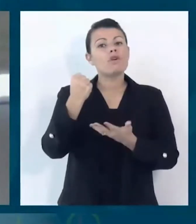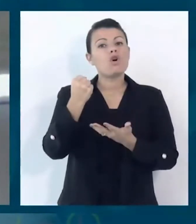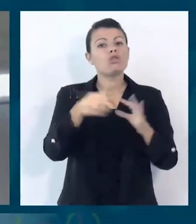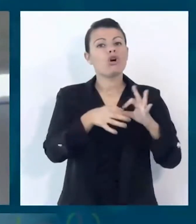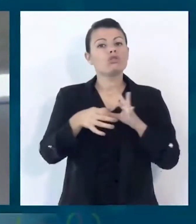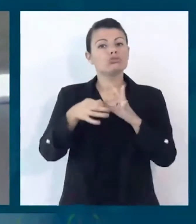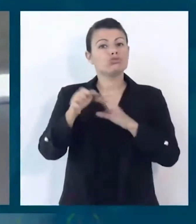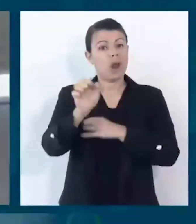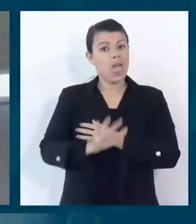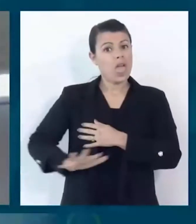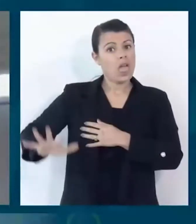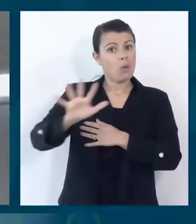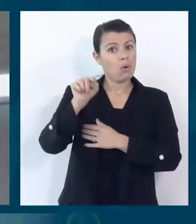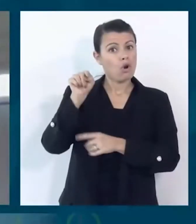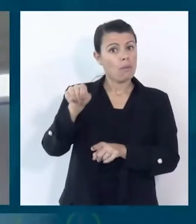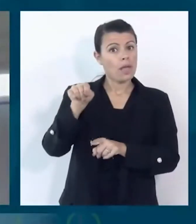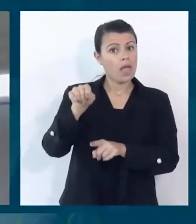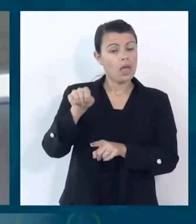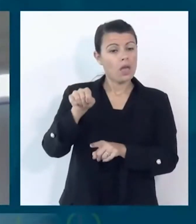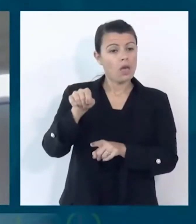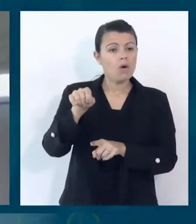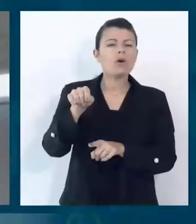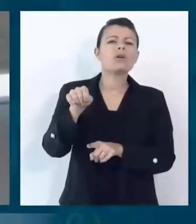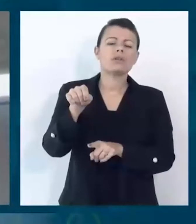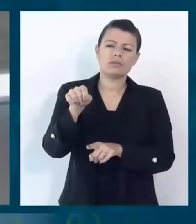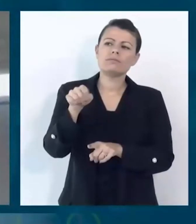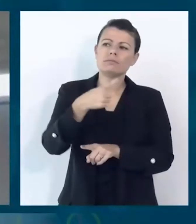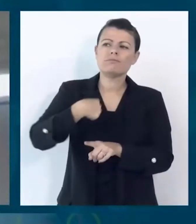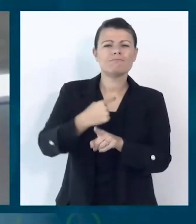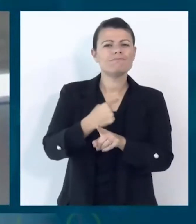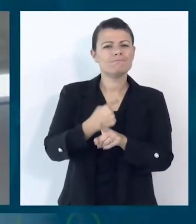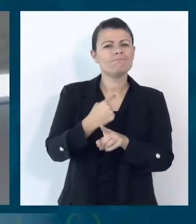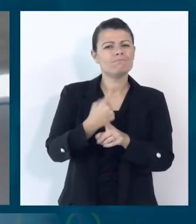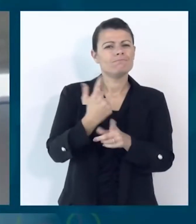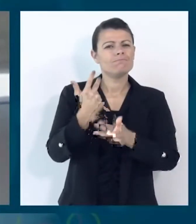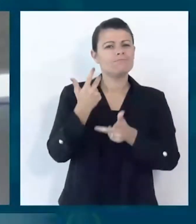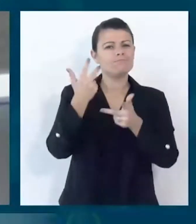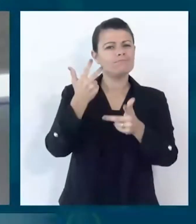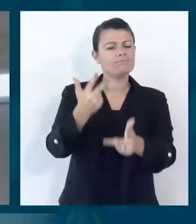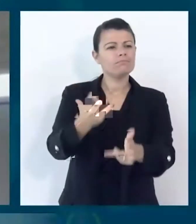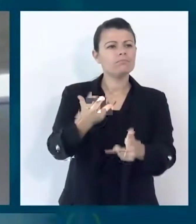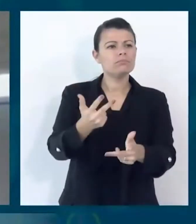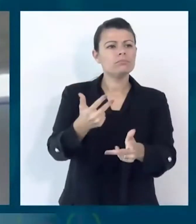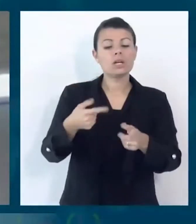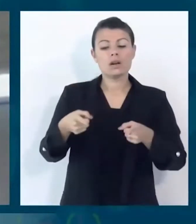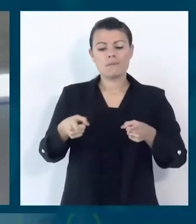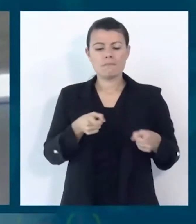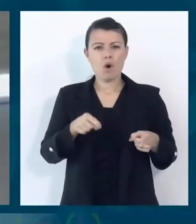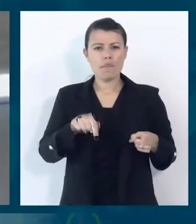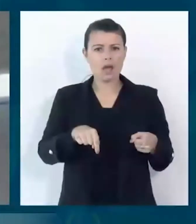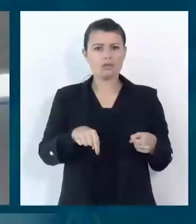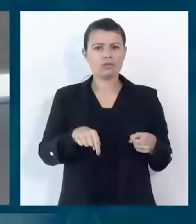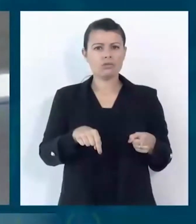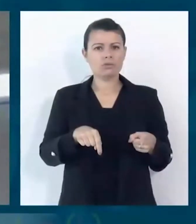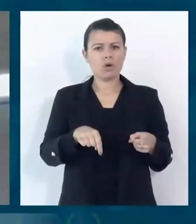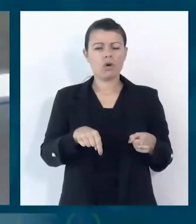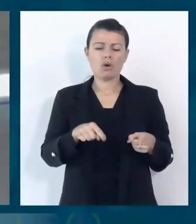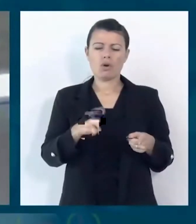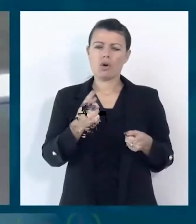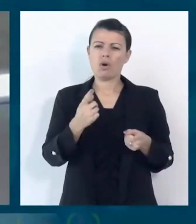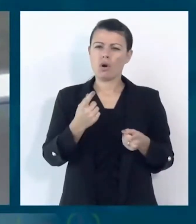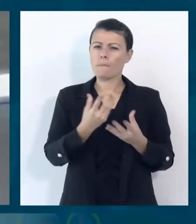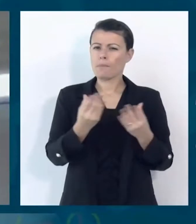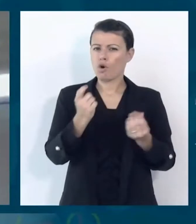è importante sottolineare che ci troviamo in un momento particolarmente importante